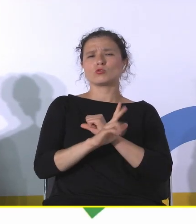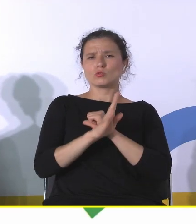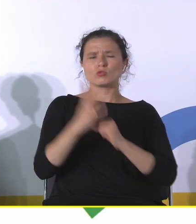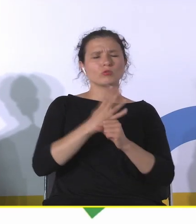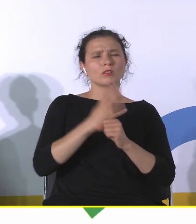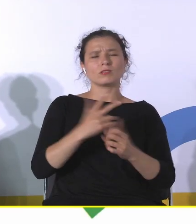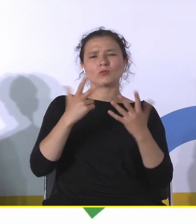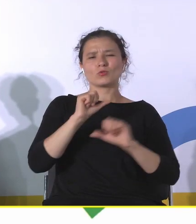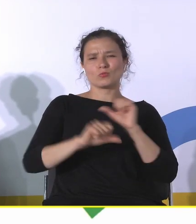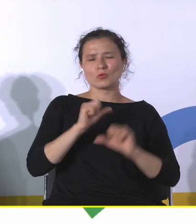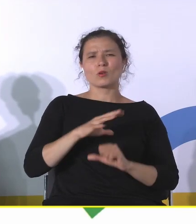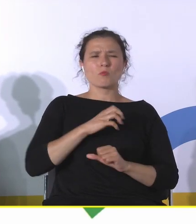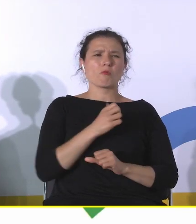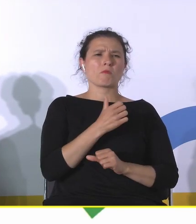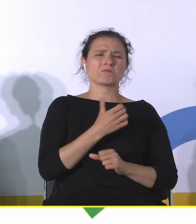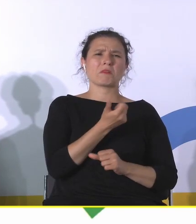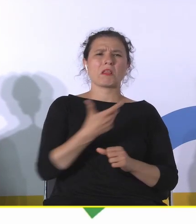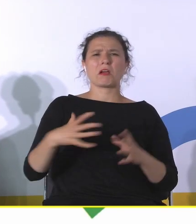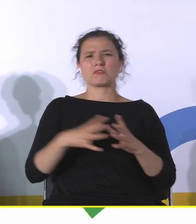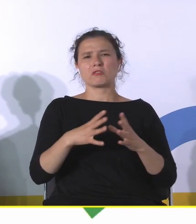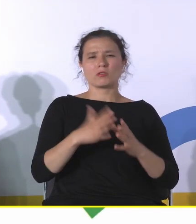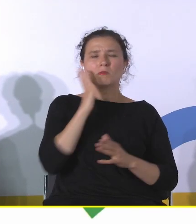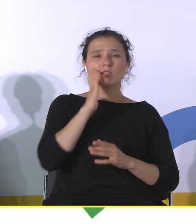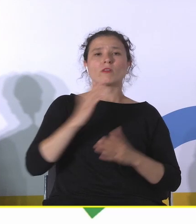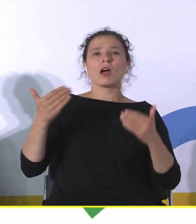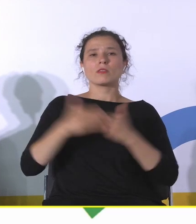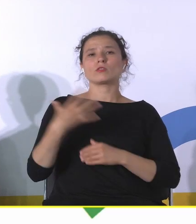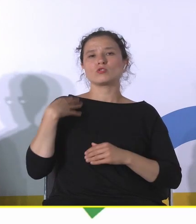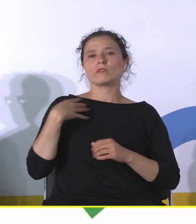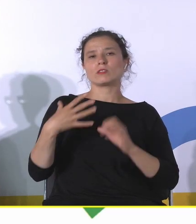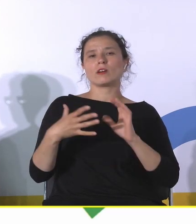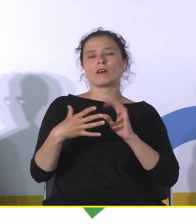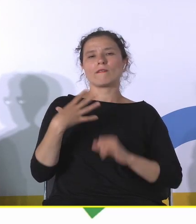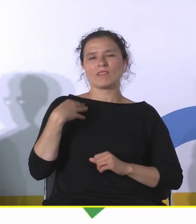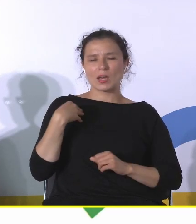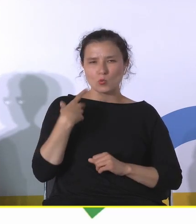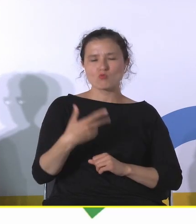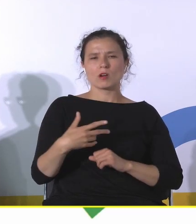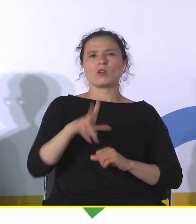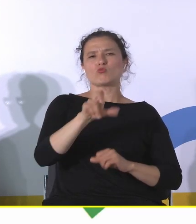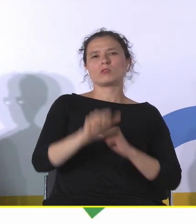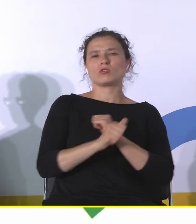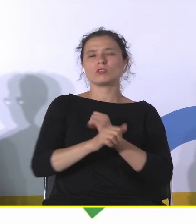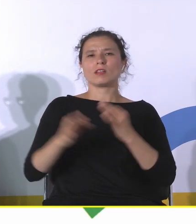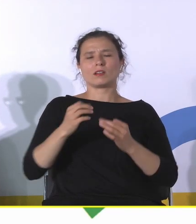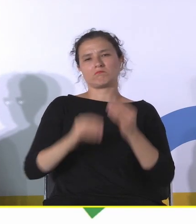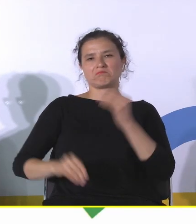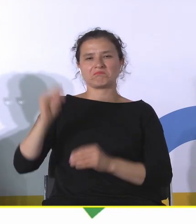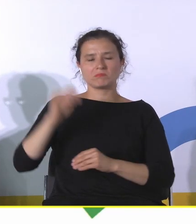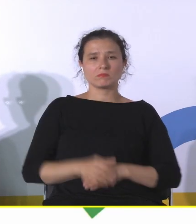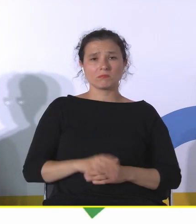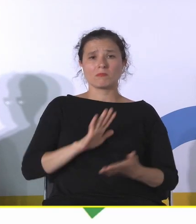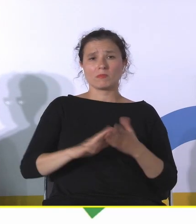parę tysięcy mieszkańców. Pod koniec XIX wieku było trzysta sześćdziesiąt, w tej chwili sześćset siedemdziesiąt. Gdyby nie przemysł, nie byłoby tego rozwoju.